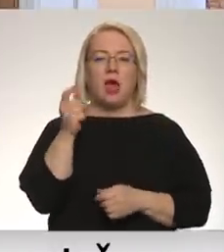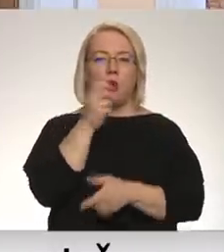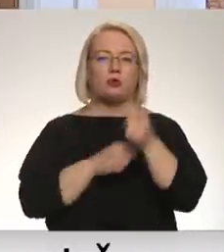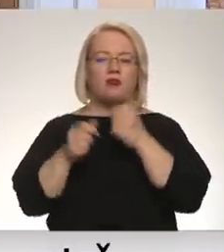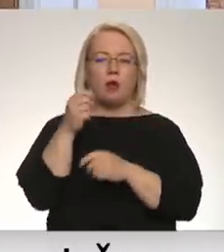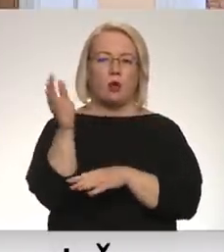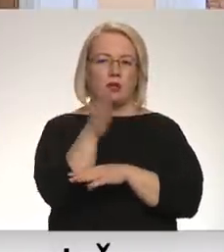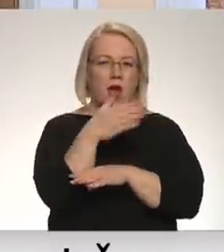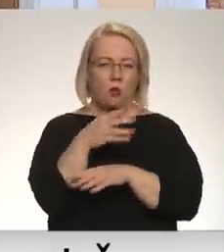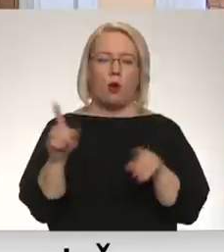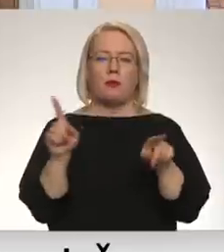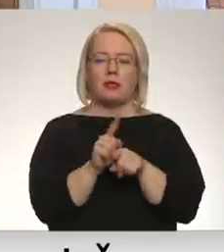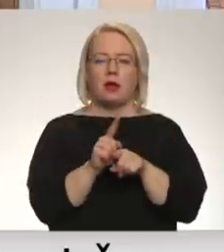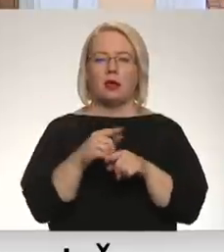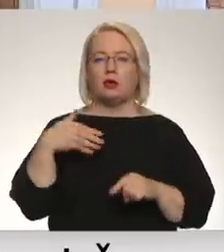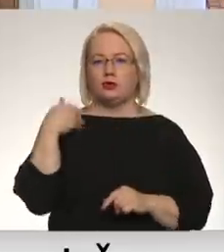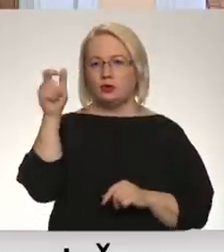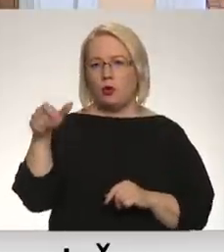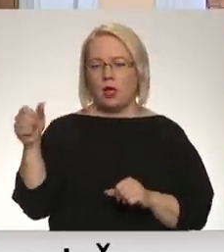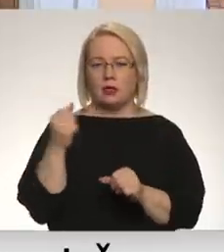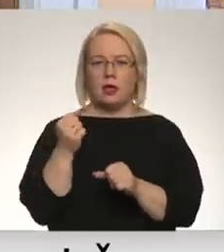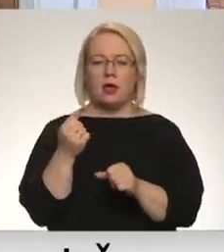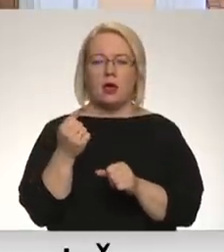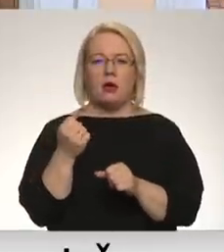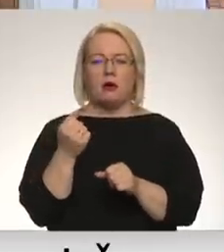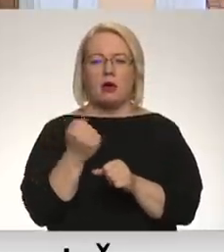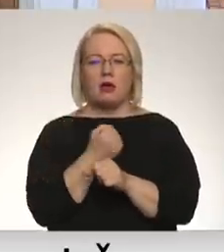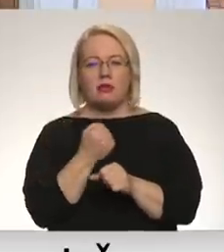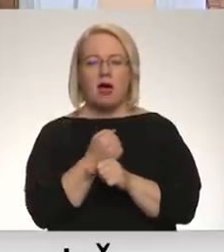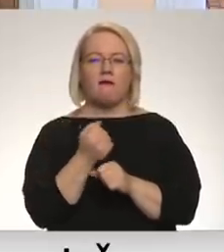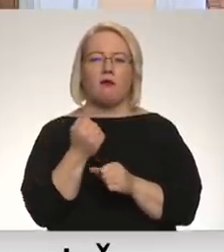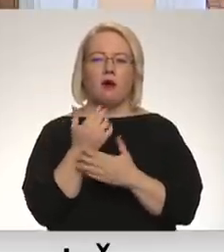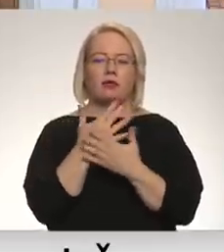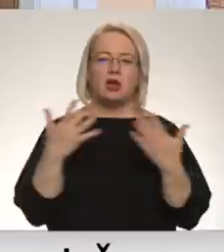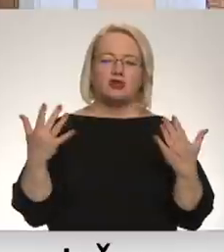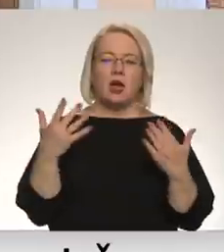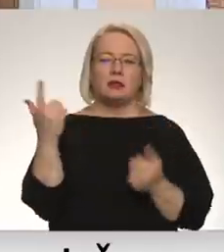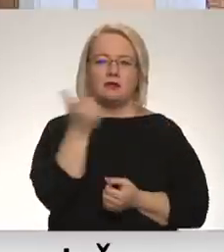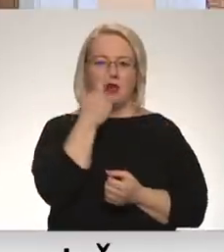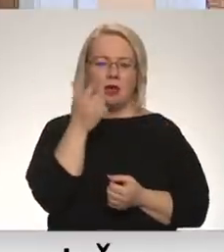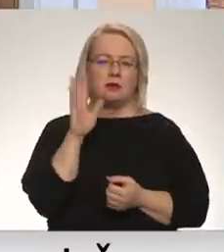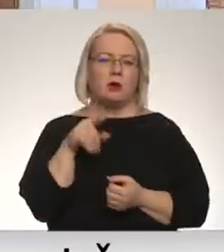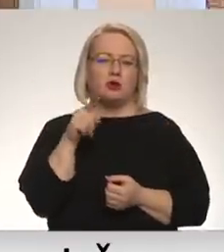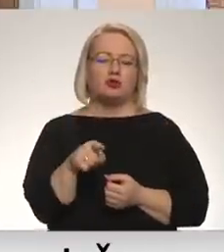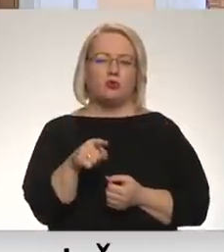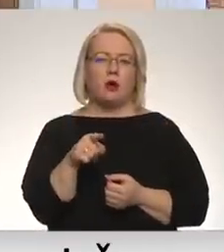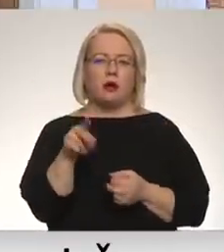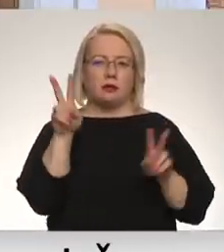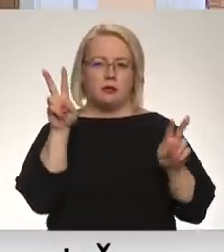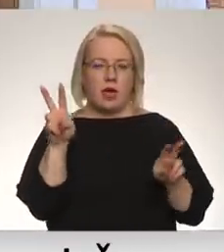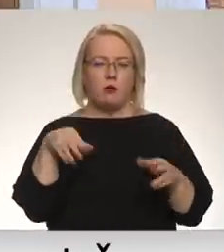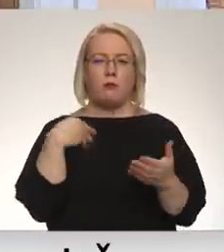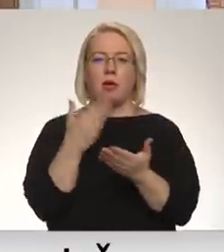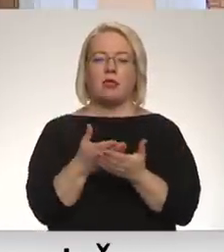karogu, bet arī audzēkņi gatavo, piemēram, animācijas filmas par šo tēmu. Mēs esam piedāvājuši